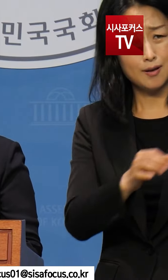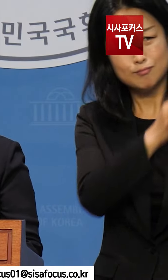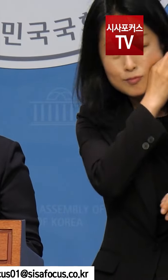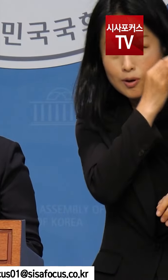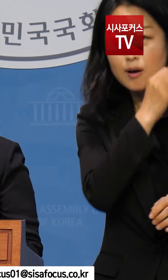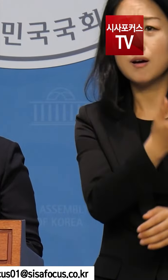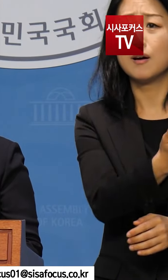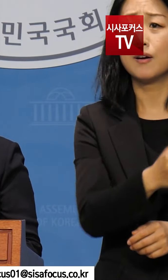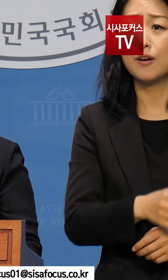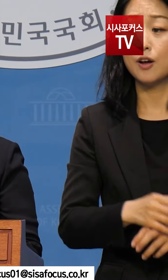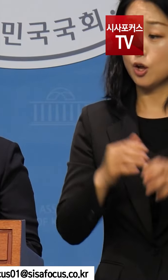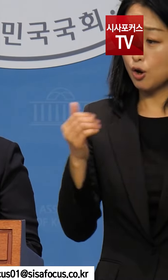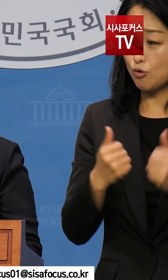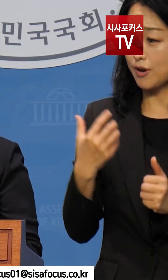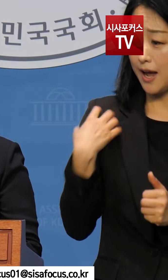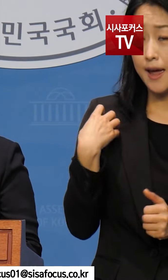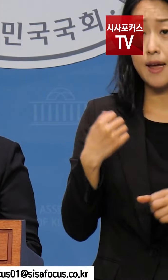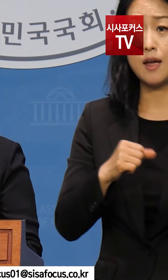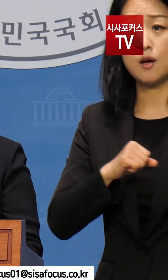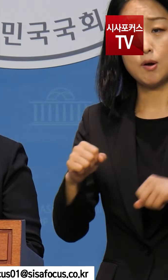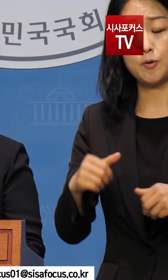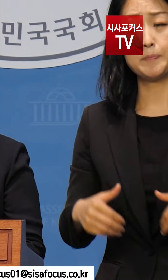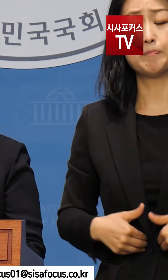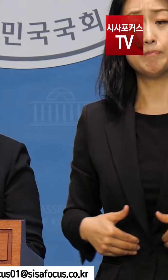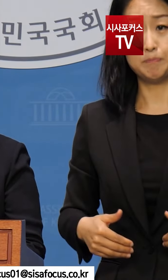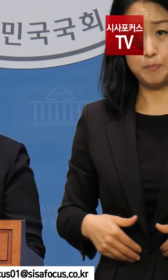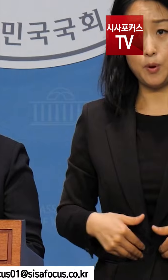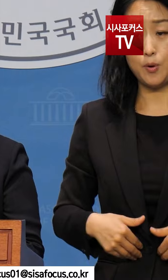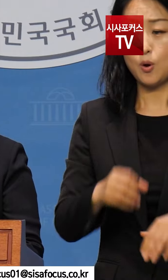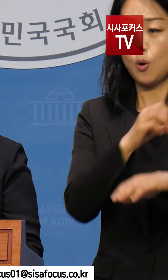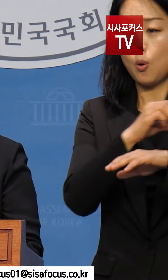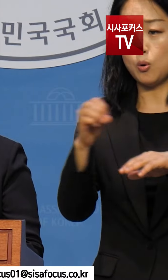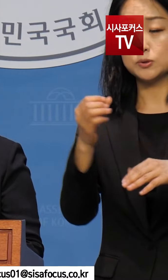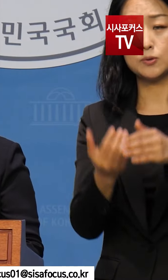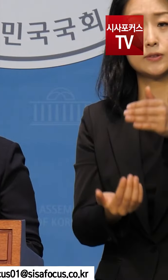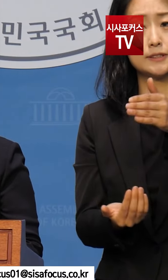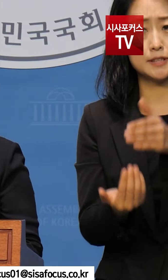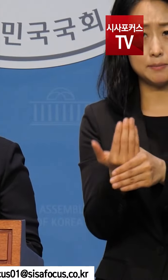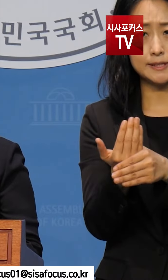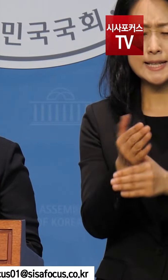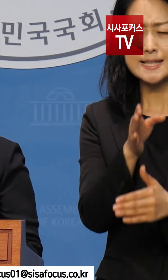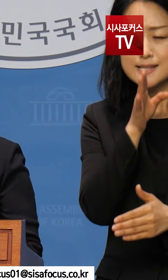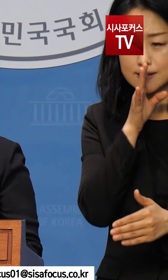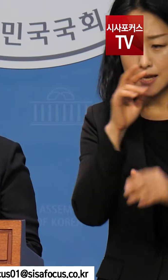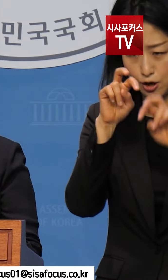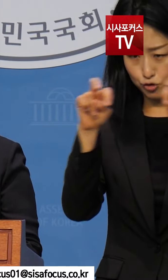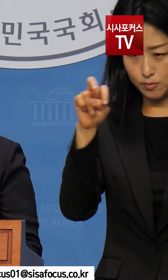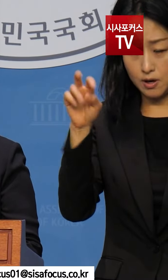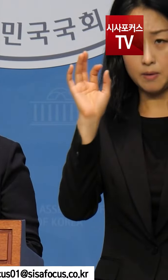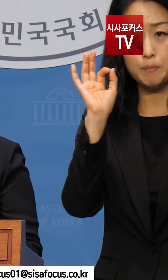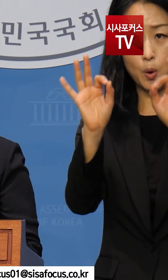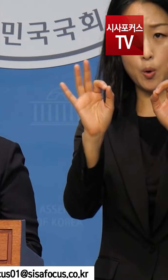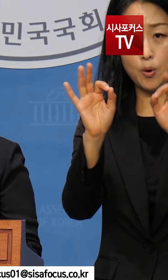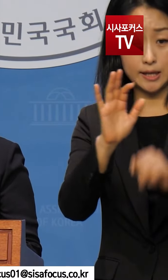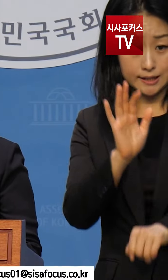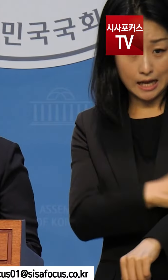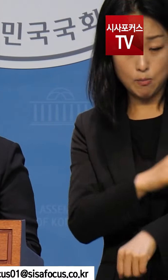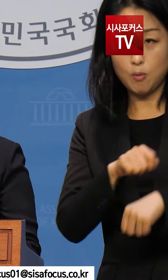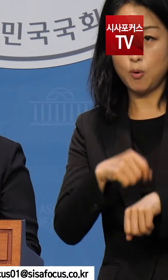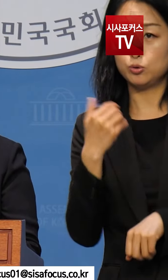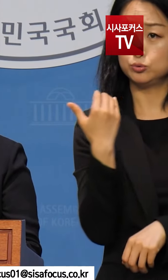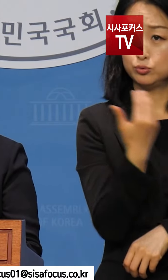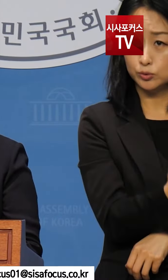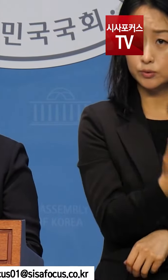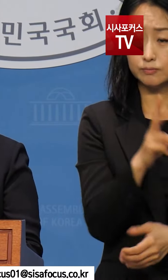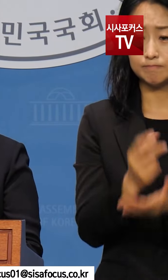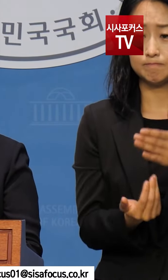국회가 행동할 시간입니다. 오송 참사의 진상을 규명하고 책임자 처벌,